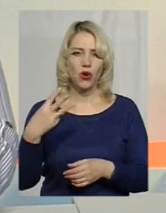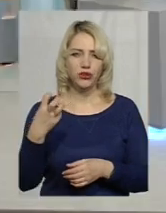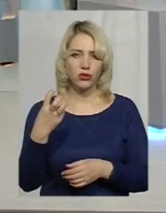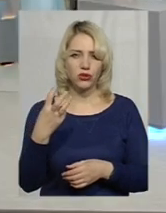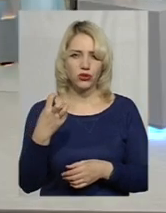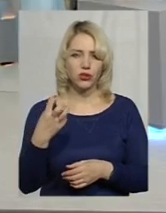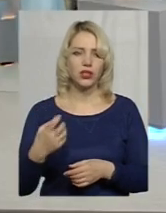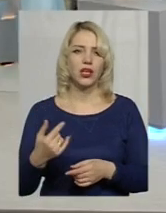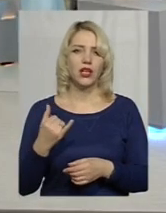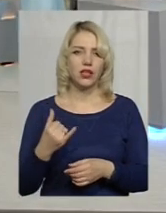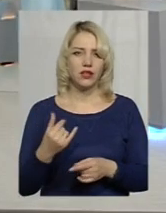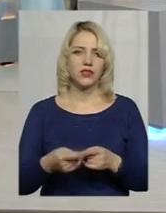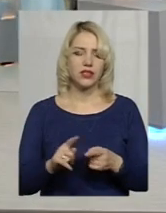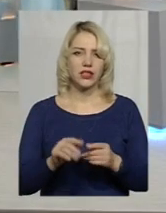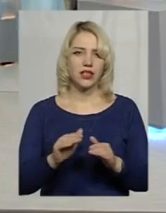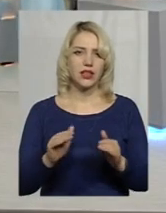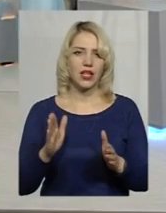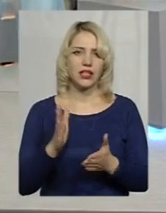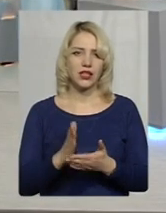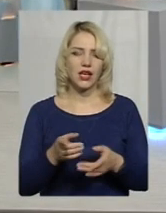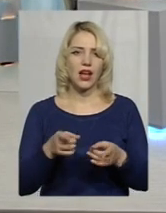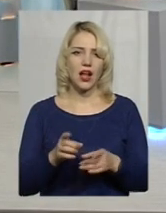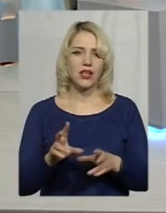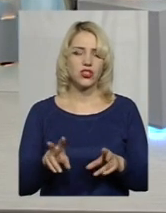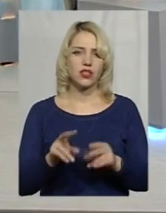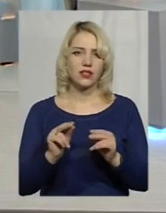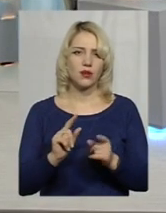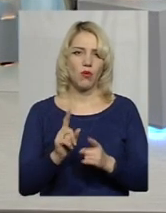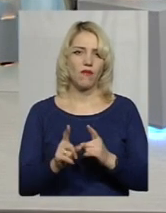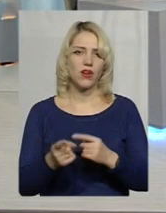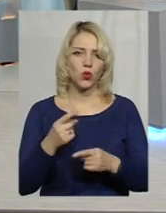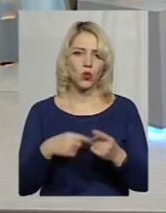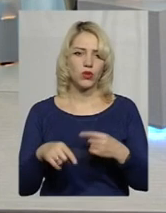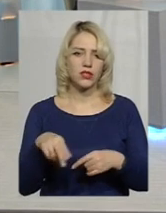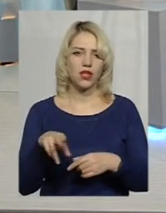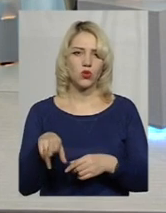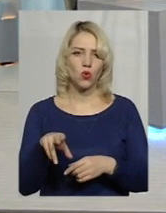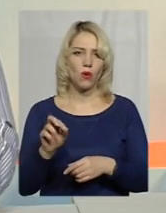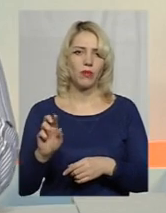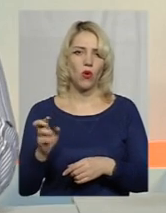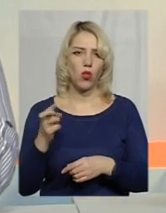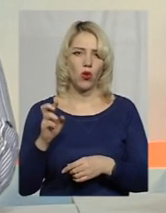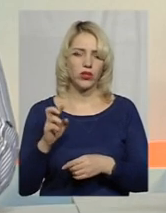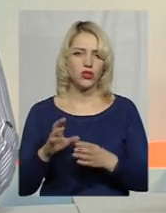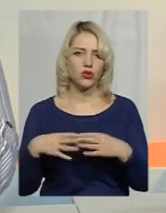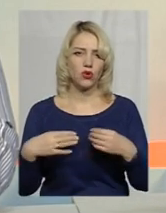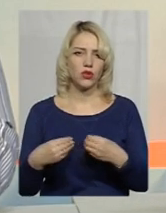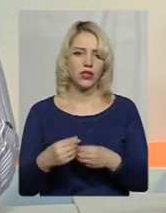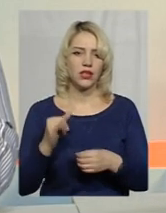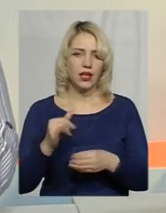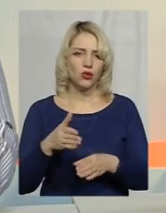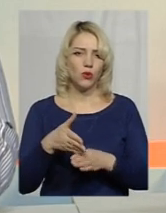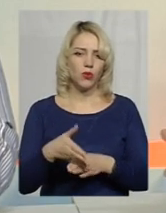і в цих дітей є реальний шанс повернутися до біологічної родини і допомогти родині